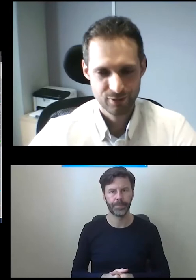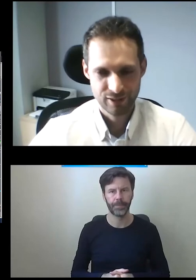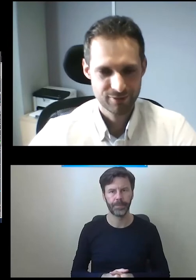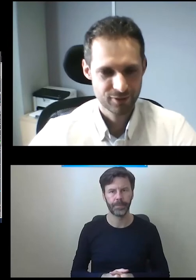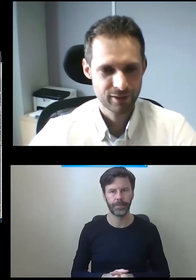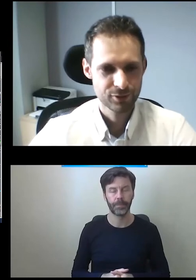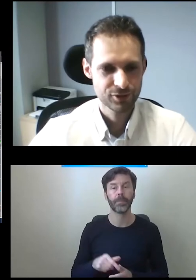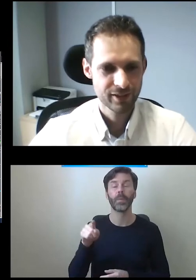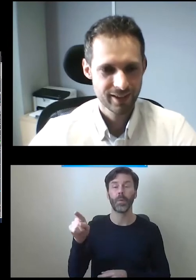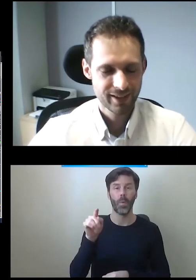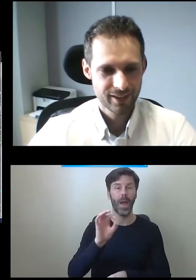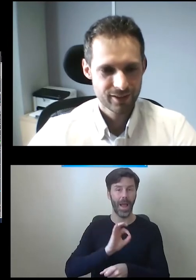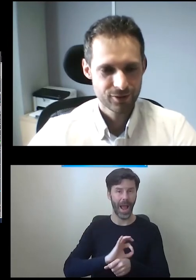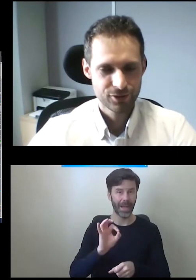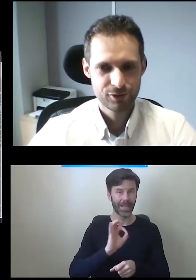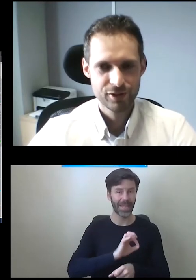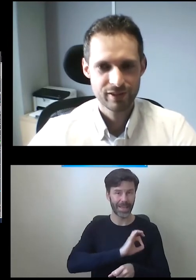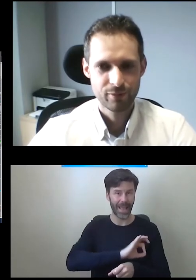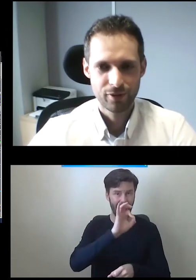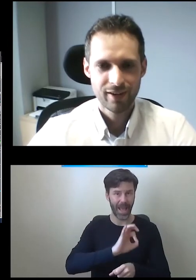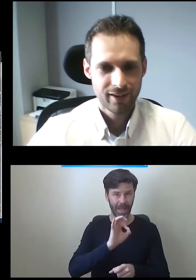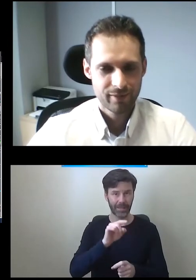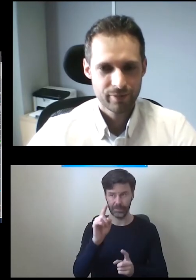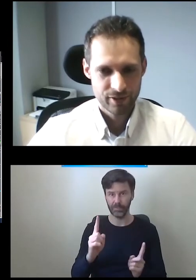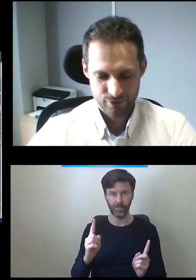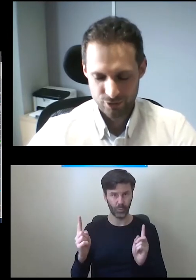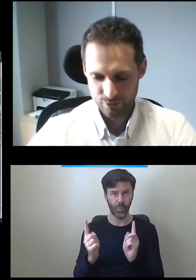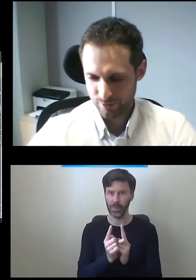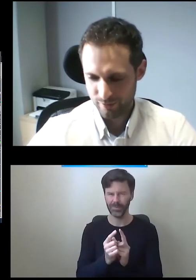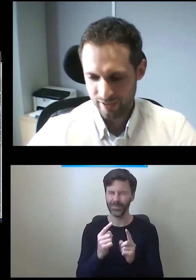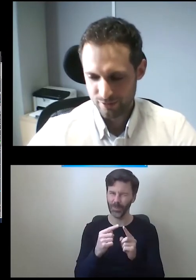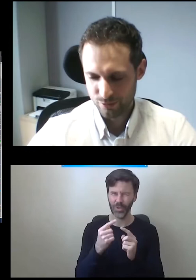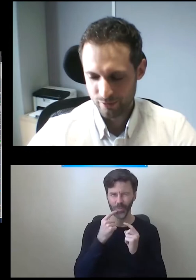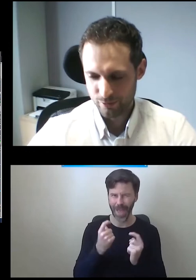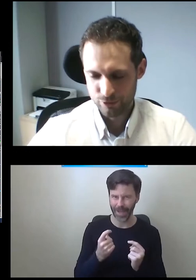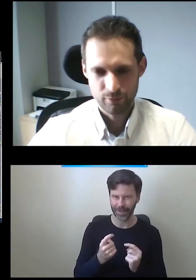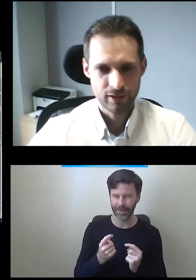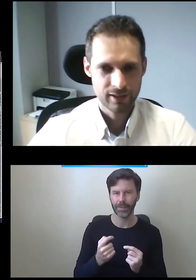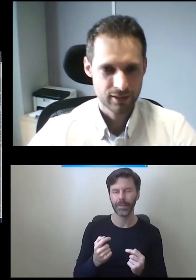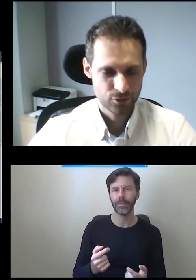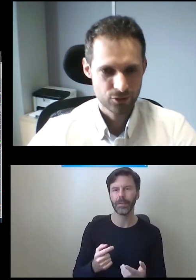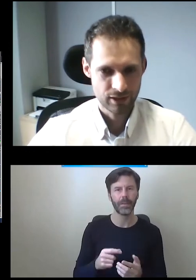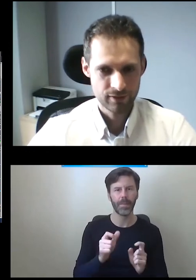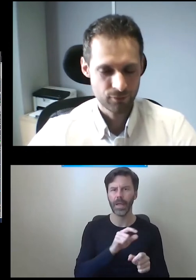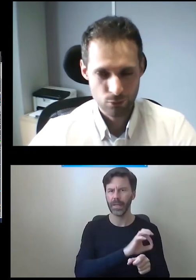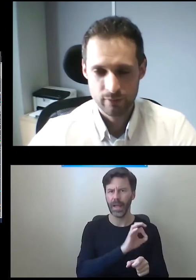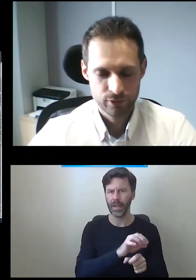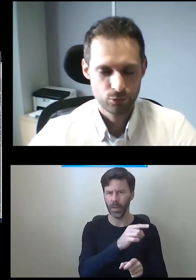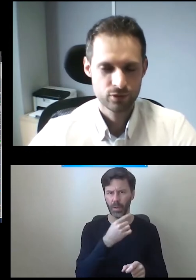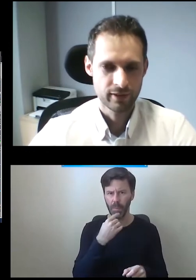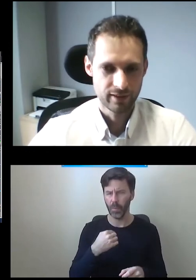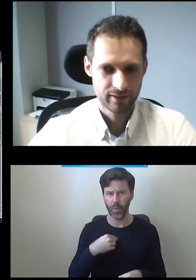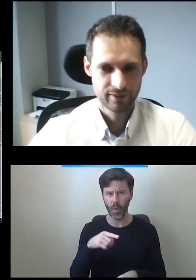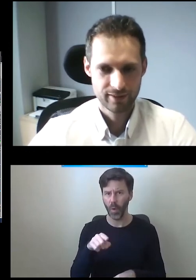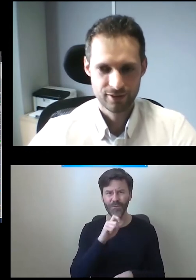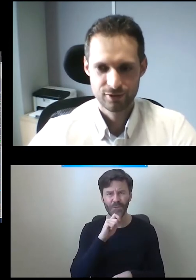architektem spotkanie, wyglądało dosyć śmiesznie, bo pierwszą rzeczą, którą usłyszałem od architekta, to to, że ta wina w ogóle nie będzie